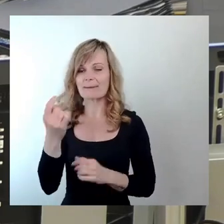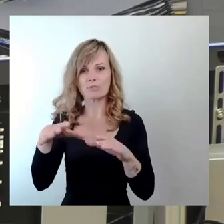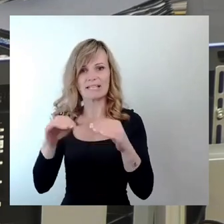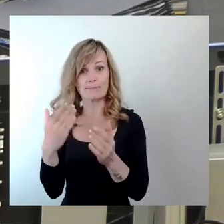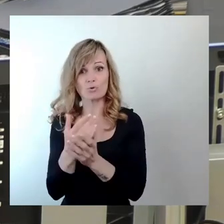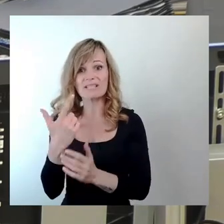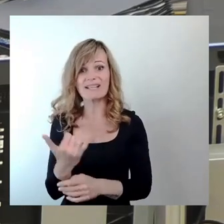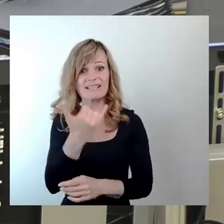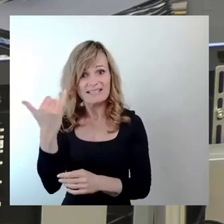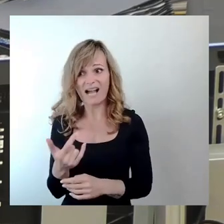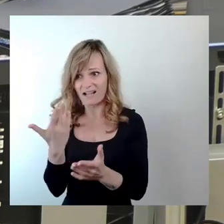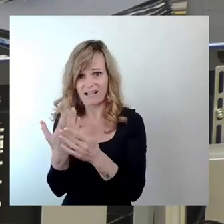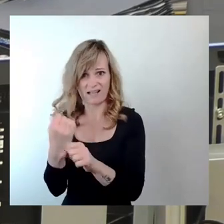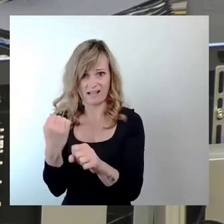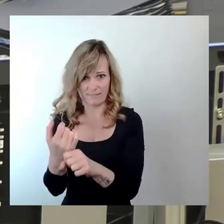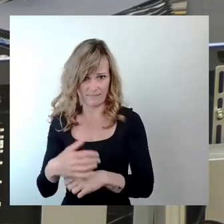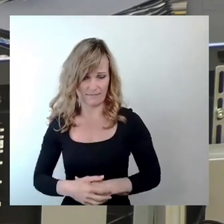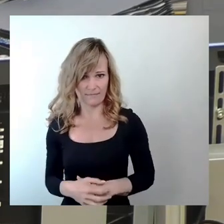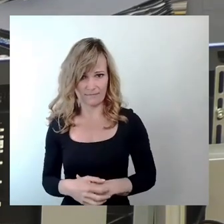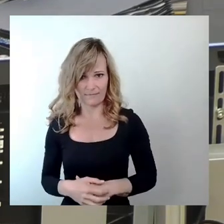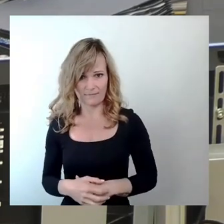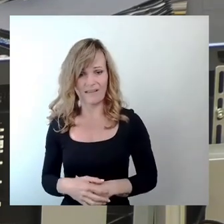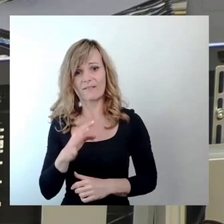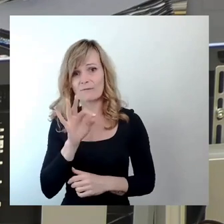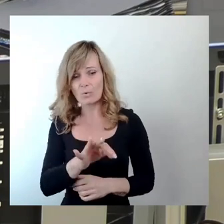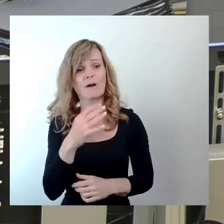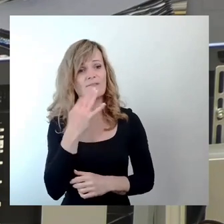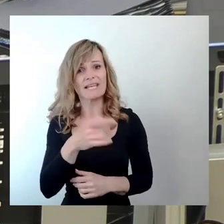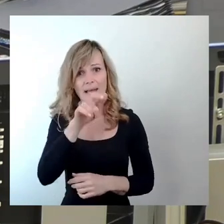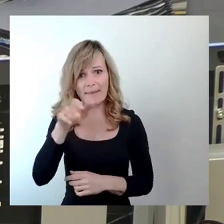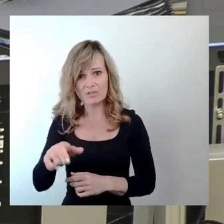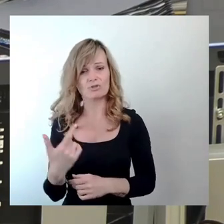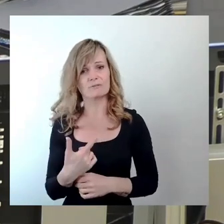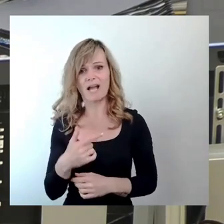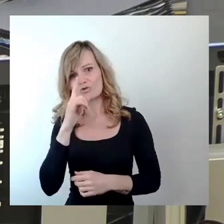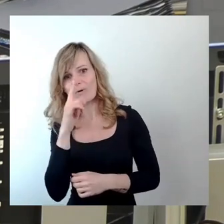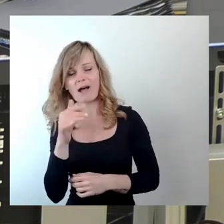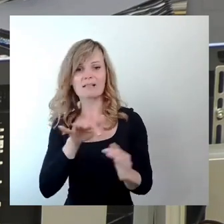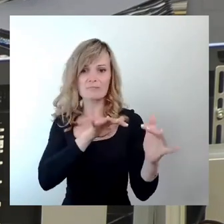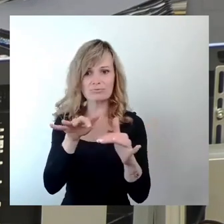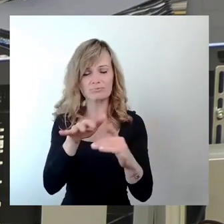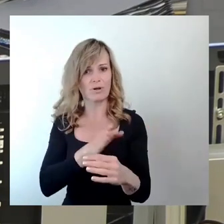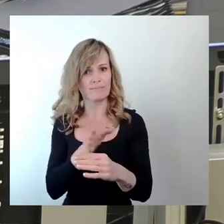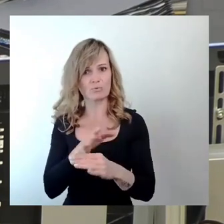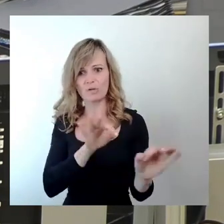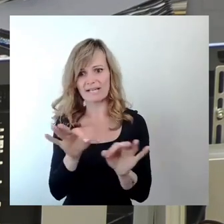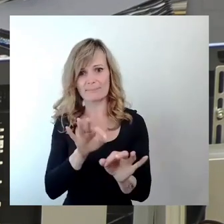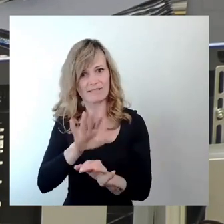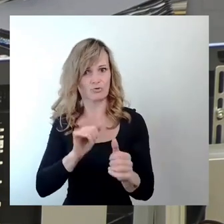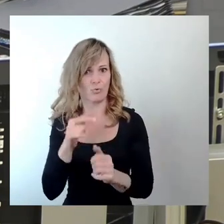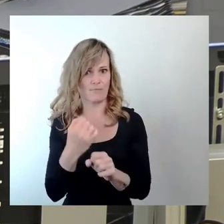zum Vergnügen von vielen Menschen, die regelmäßig dort besuchen, dort ihren Sport treiben.